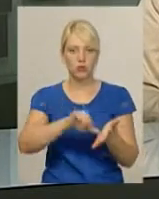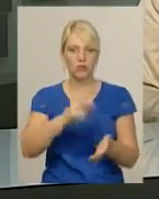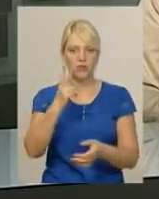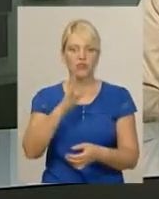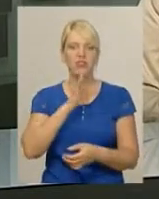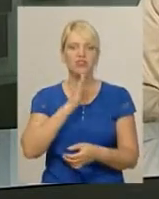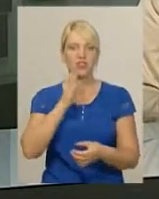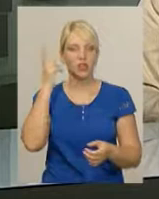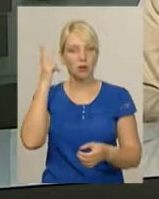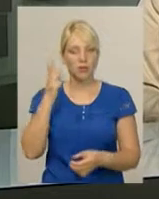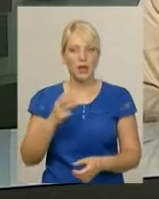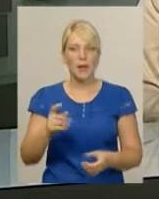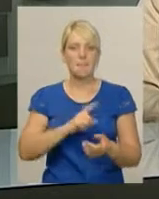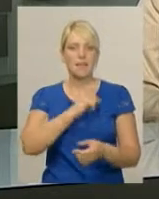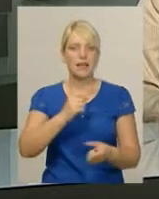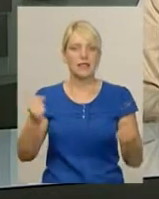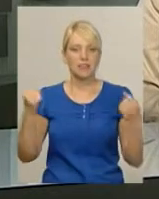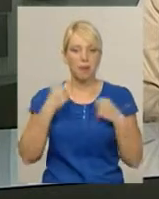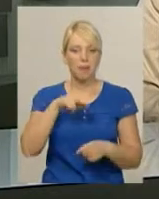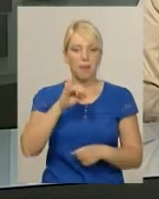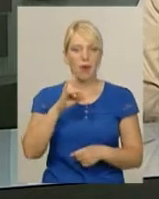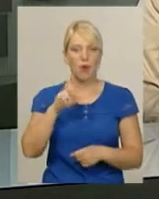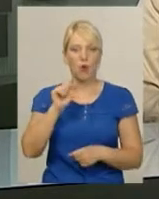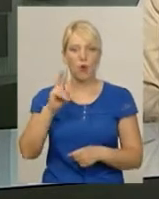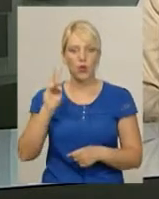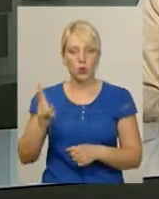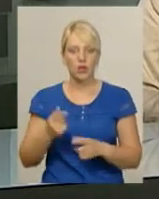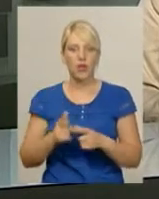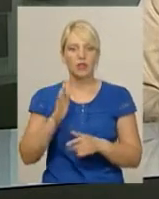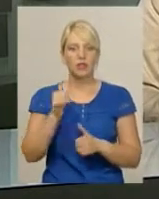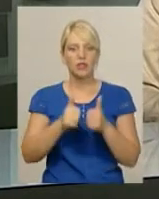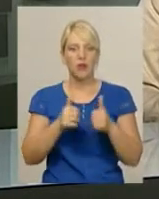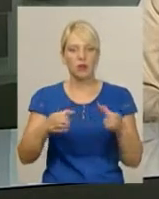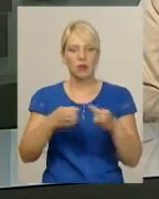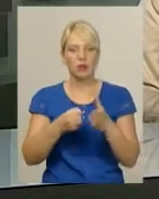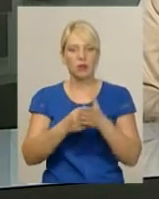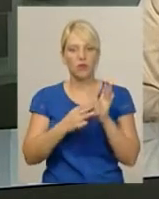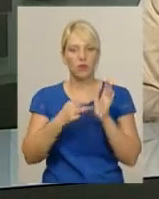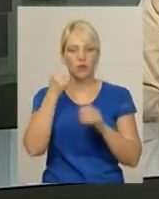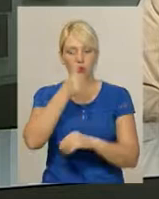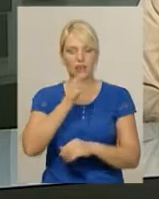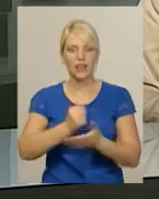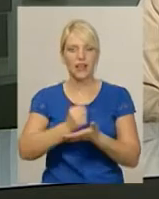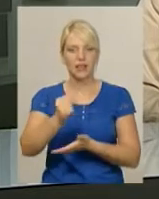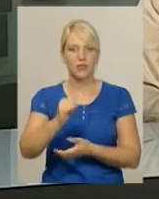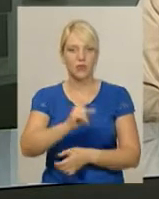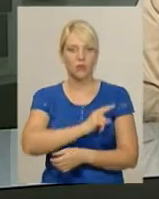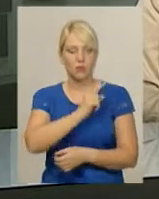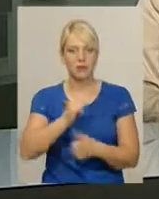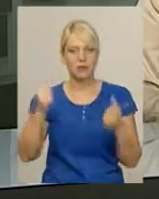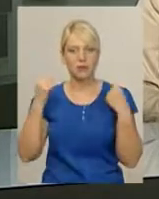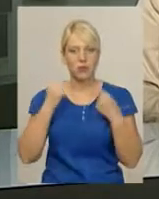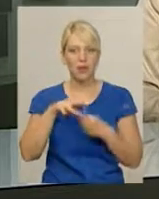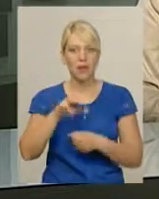спорту України Вікторія Пархомюк, вона змагатиметься в віковій групі до 18 років, та кандидат майстер спорту Вікторія Мельничук.